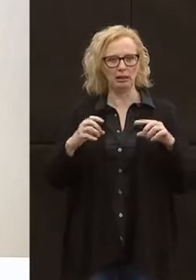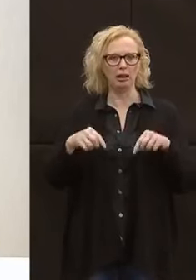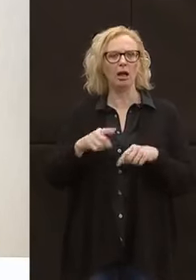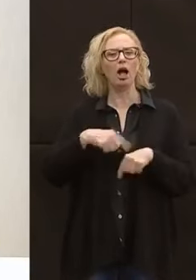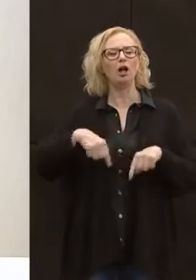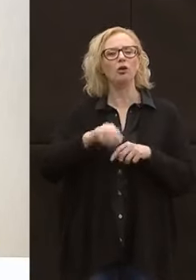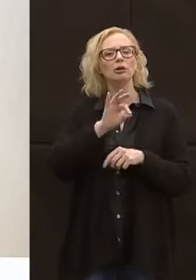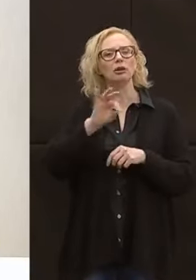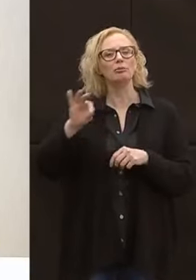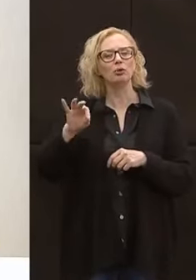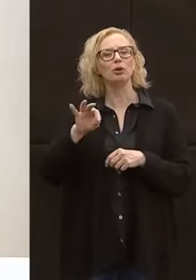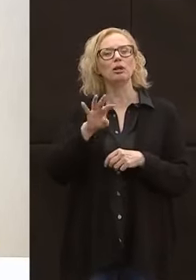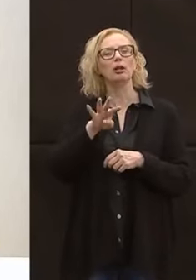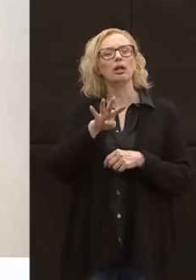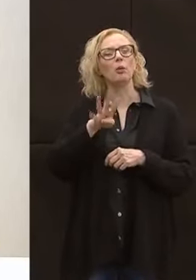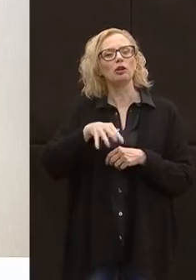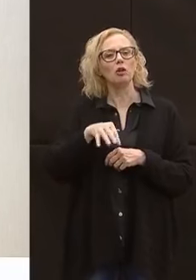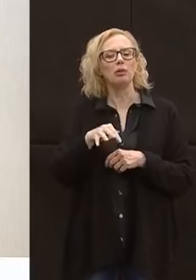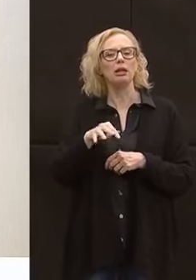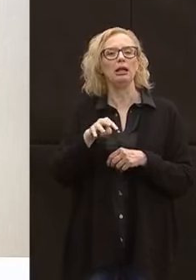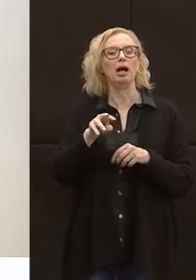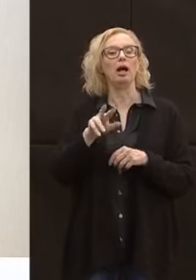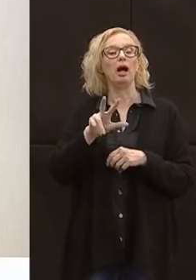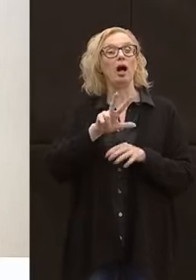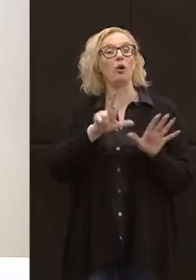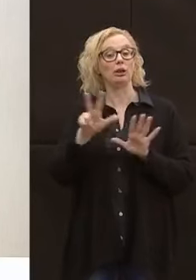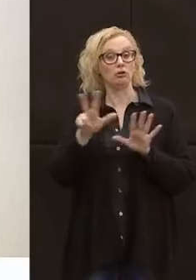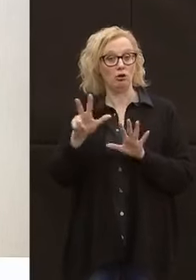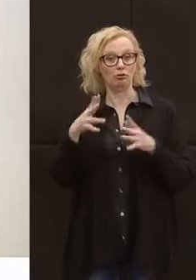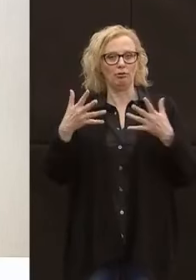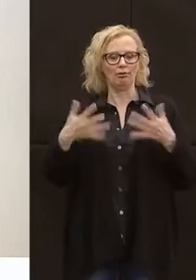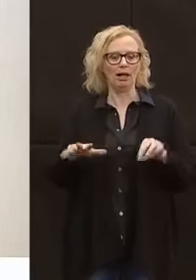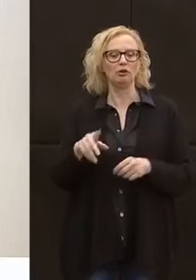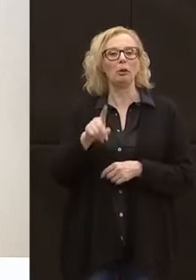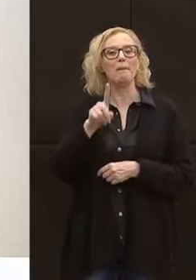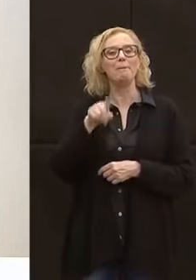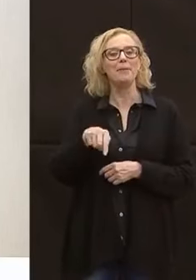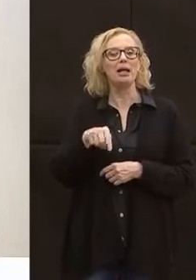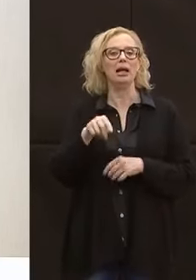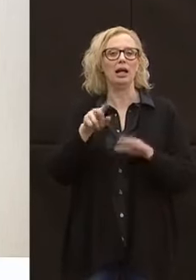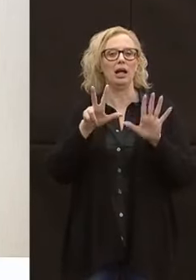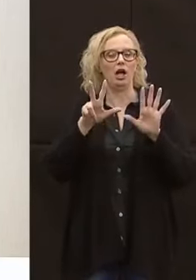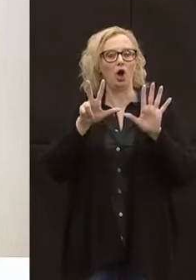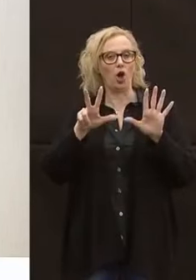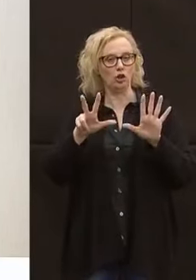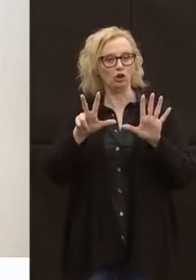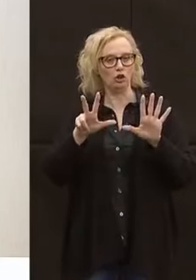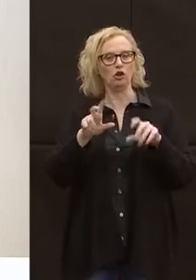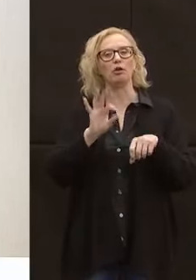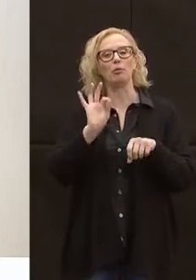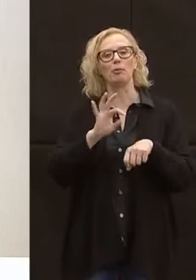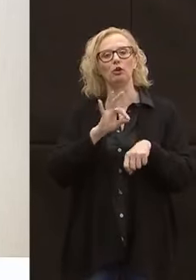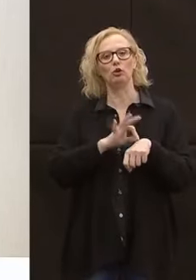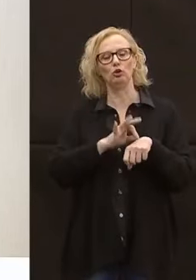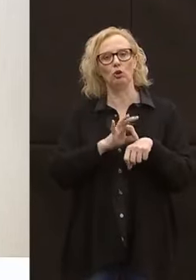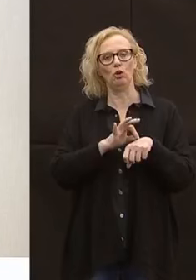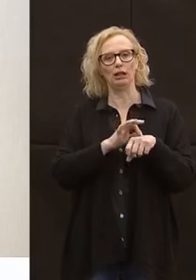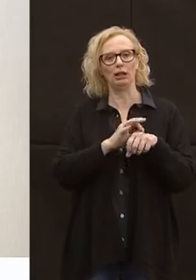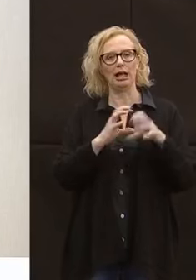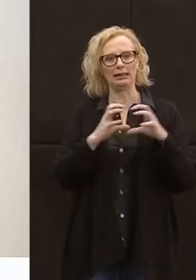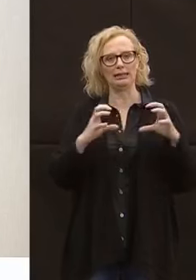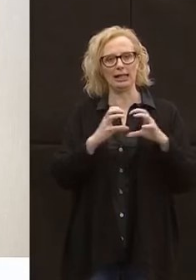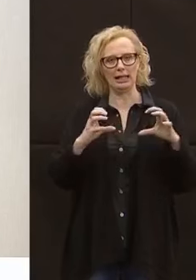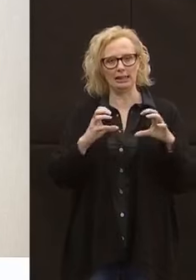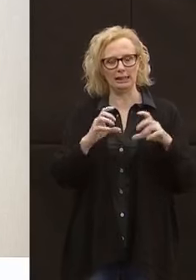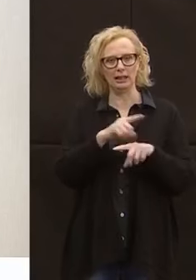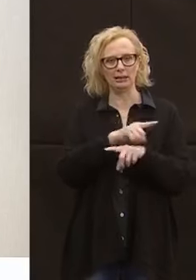4.088 tamponi, 1.08 a medici dell'azienda, particolar modo sono